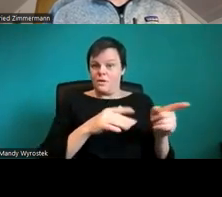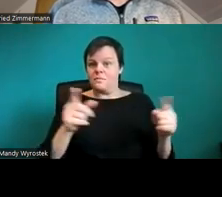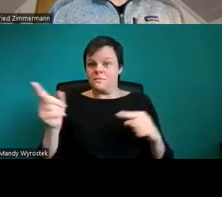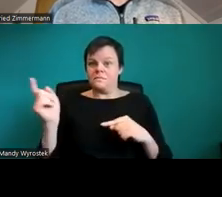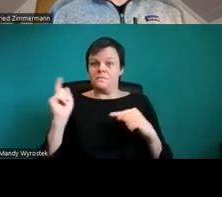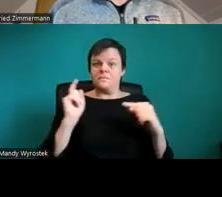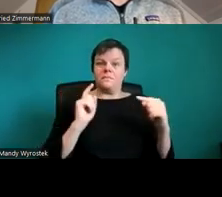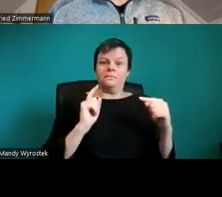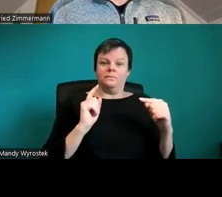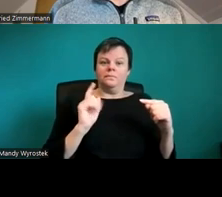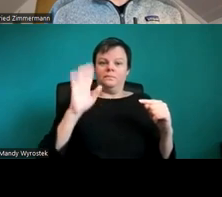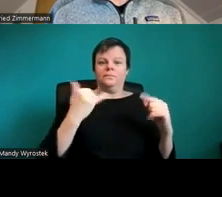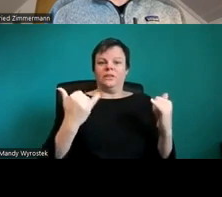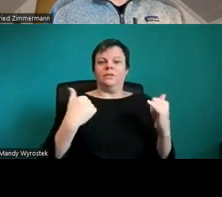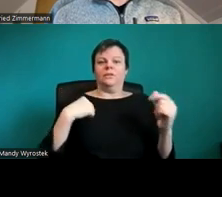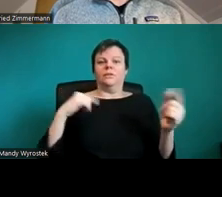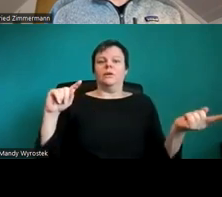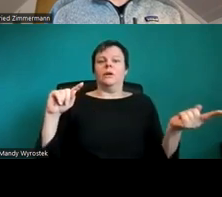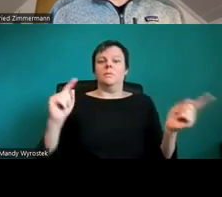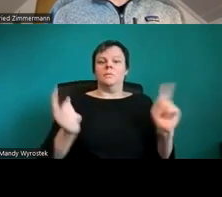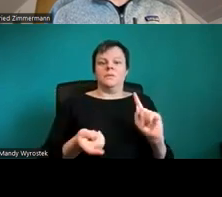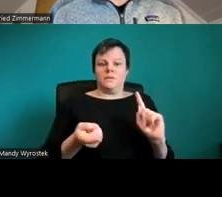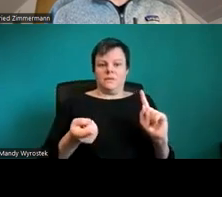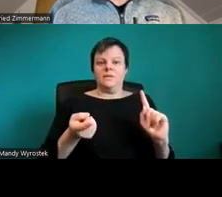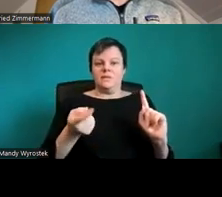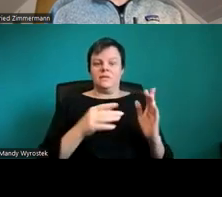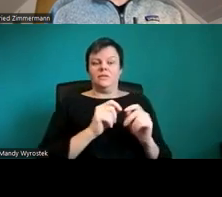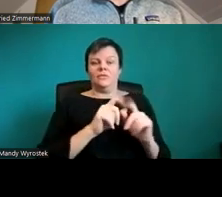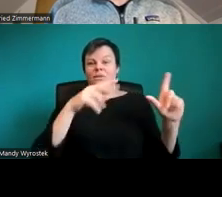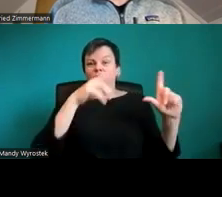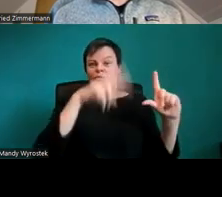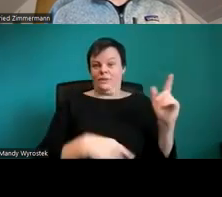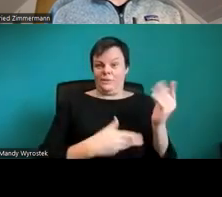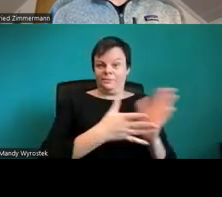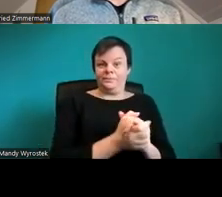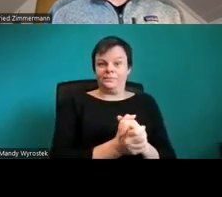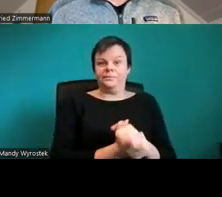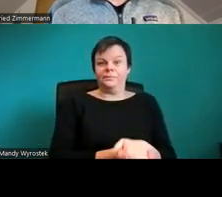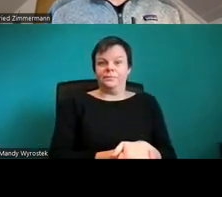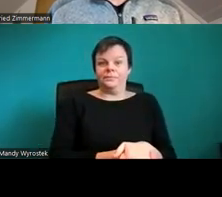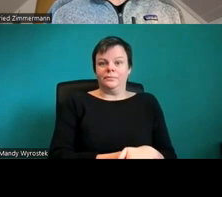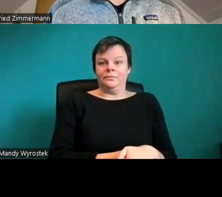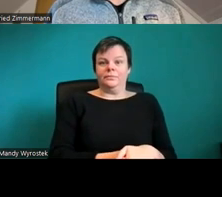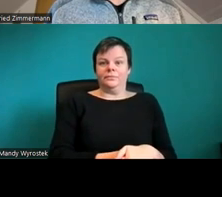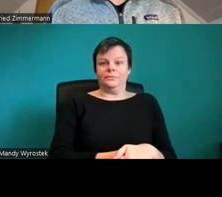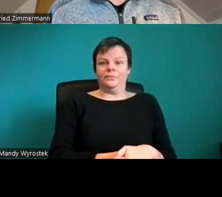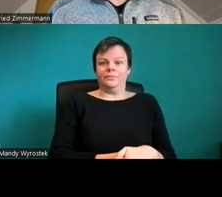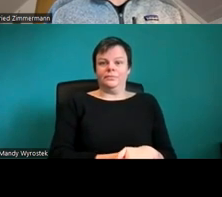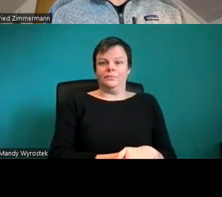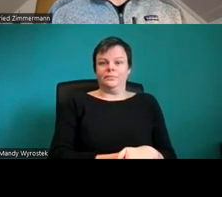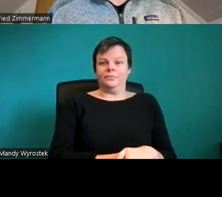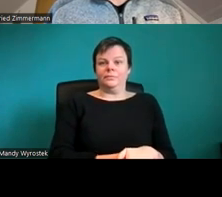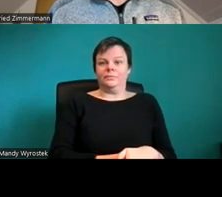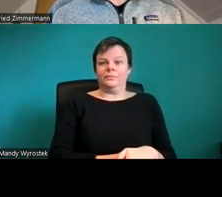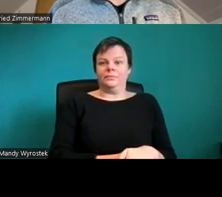3, 1, 2, 3, 4, 5, 6, 7 von, 4 von, 4, Aufzählungszeichen. Americans with Disabilities Act. Am